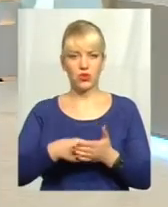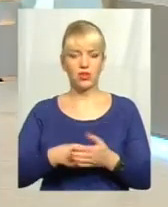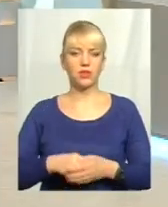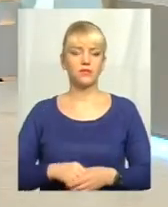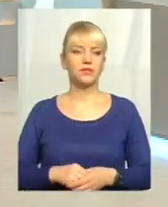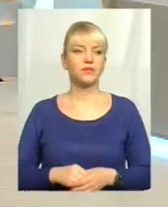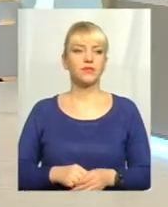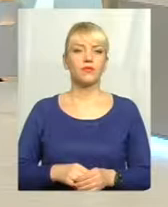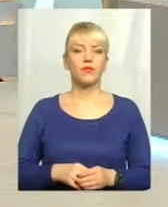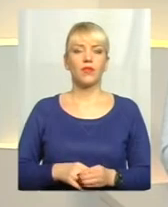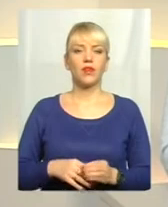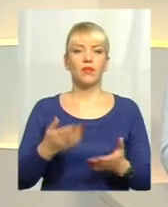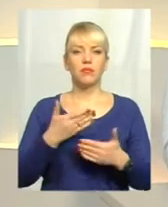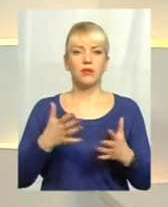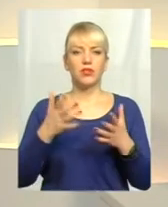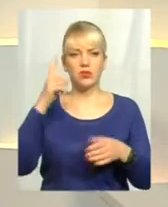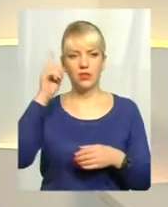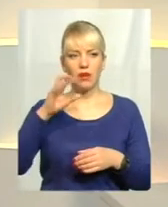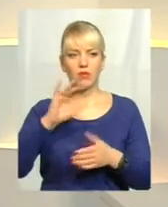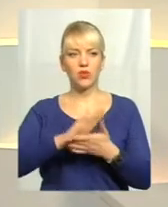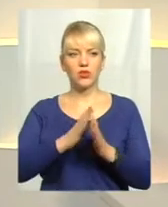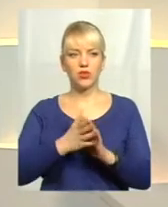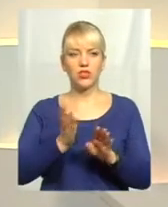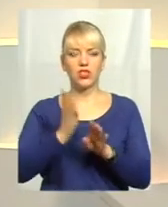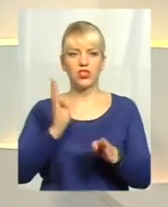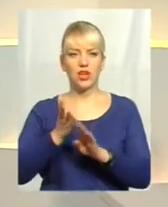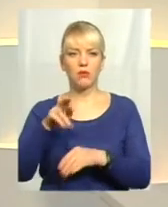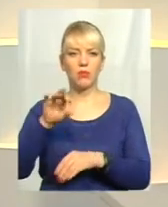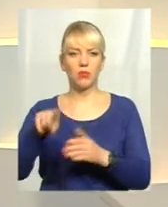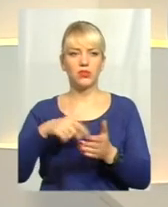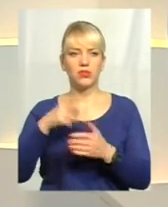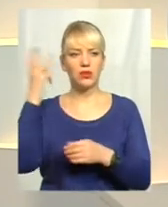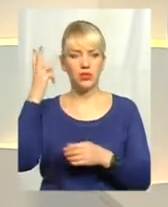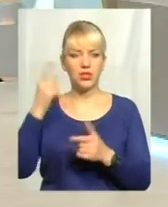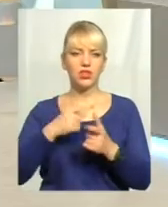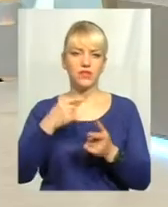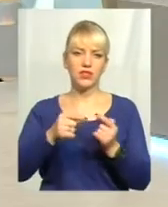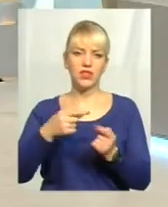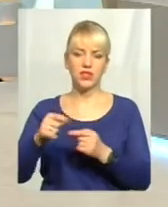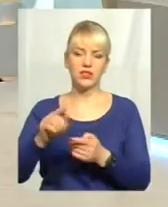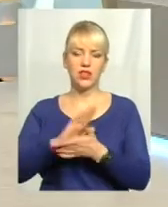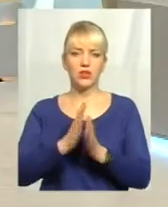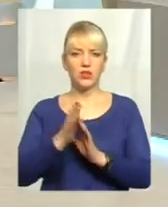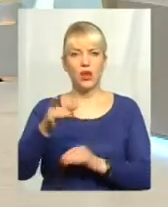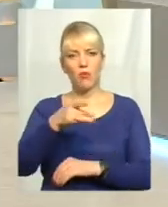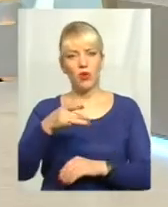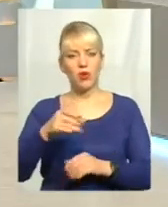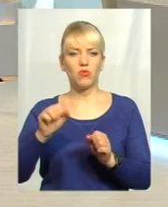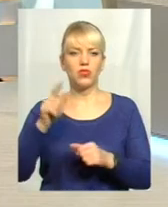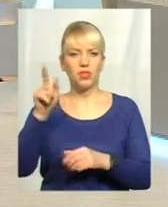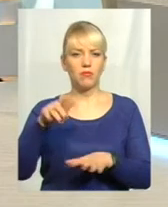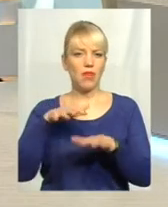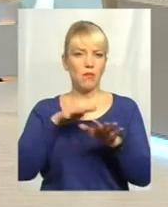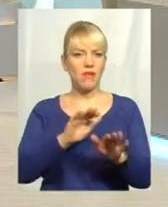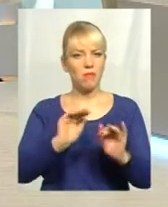Ми більше знаємо про ситуацію із чергами по Хмельницькому. Чи відрізняється ситуація по регіонах? Можливо, там наплив